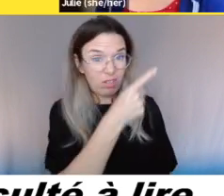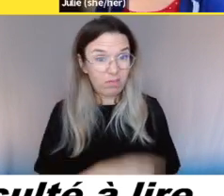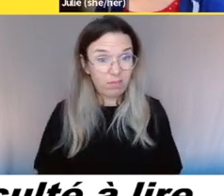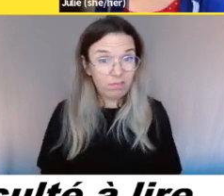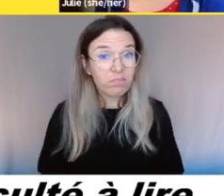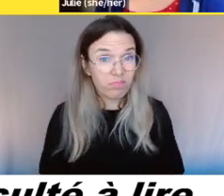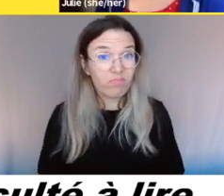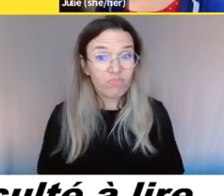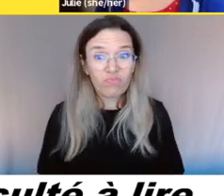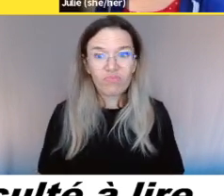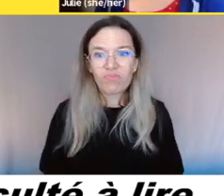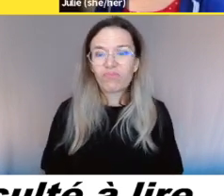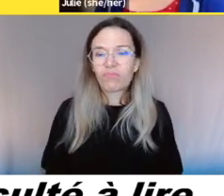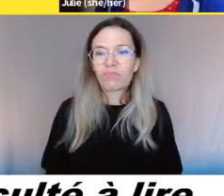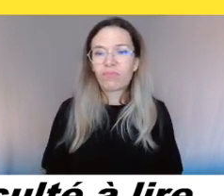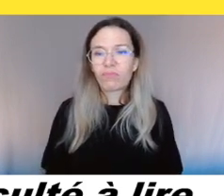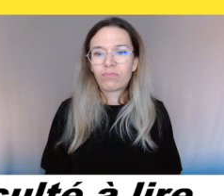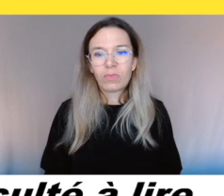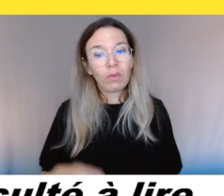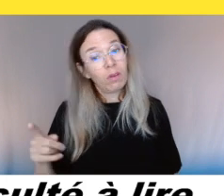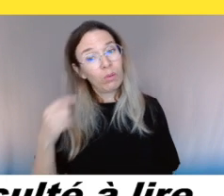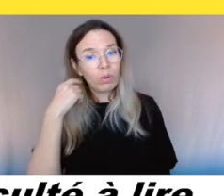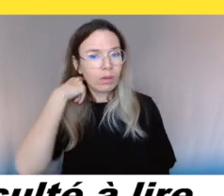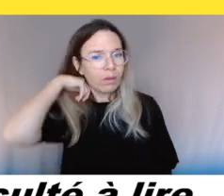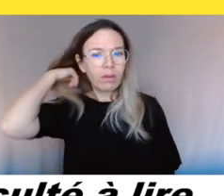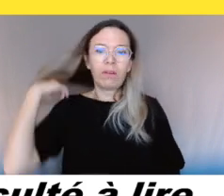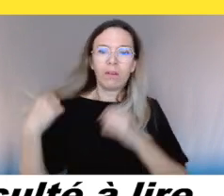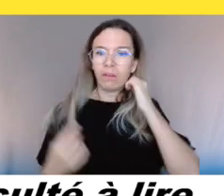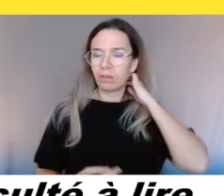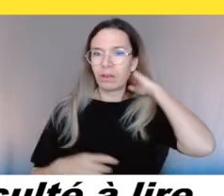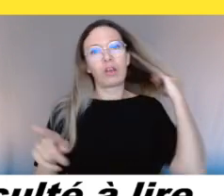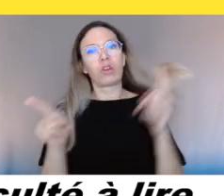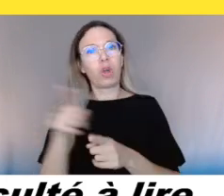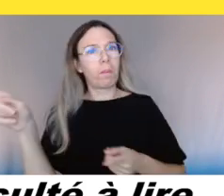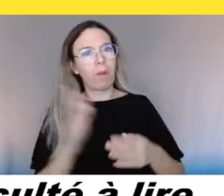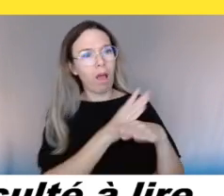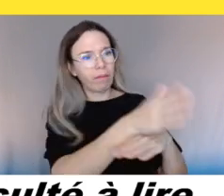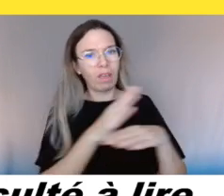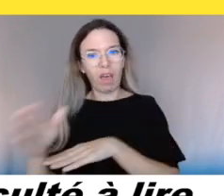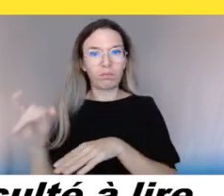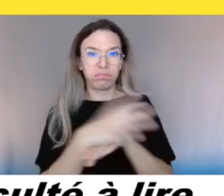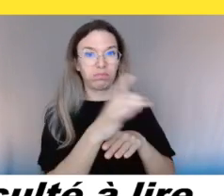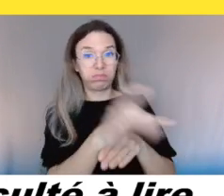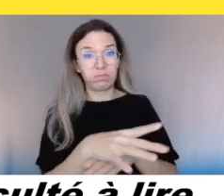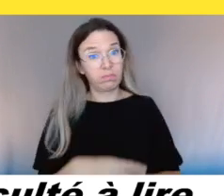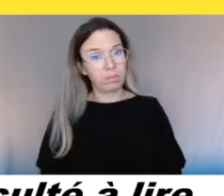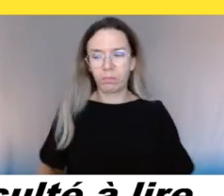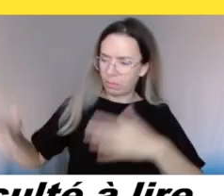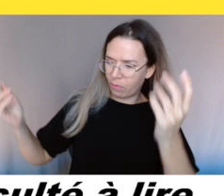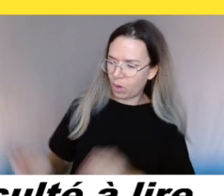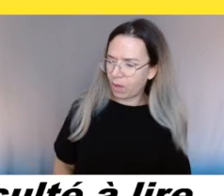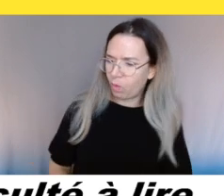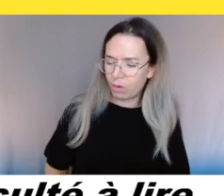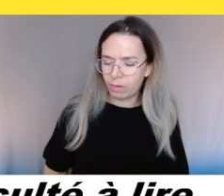» « Qu'est que que veux que fais avec ça ? » Une » puis « Vite, tonnerre. » « Ça va être de même qu'elle dit la prochaine